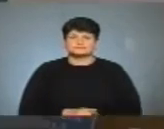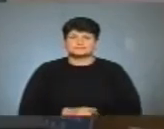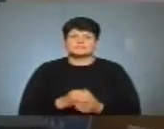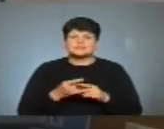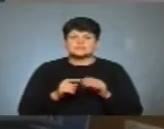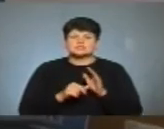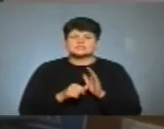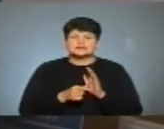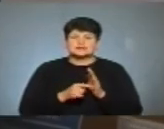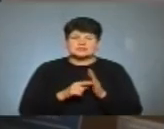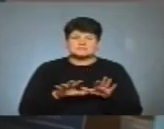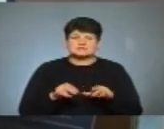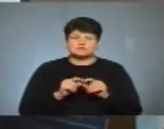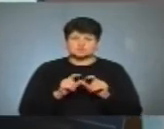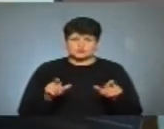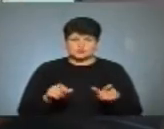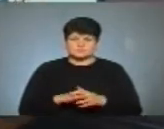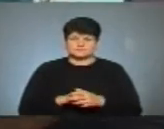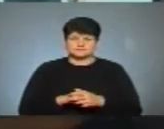шестикласники місцевої школи.